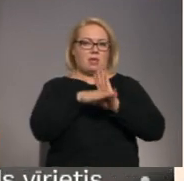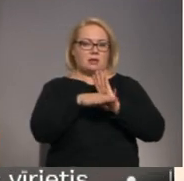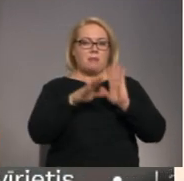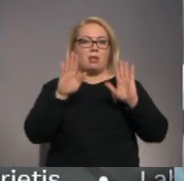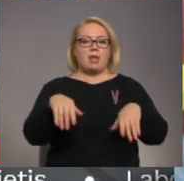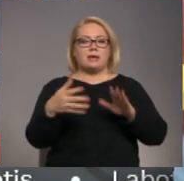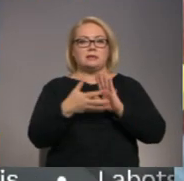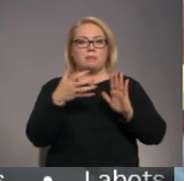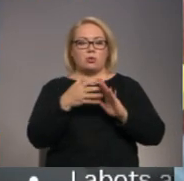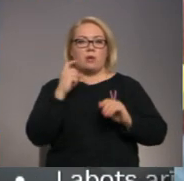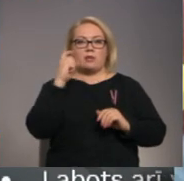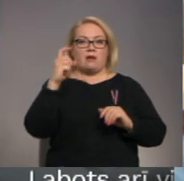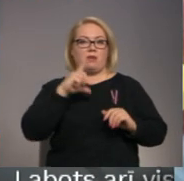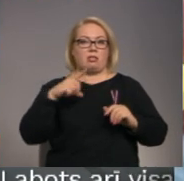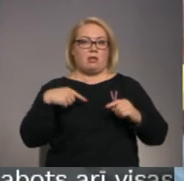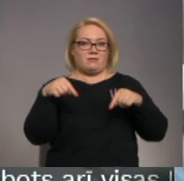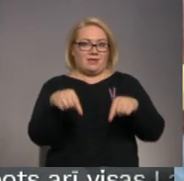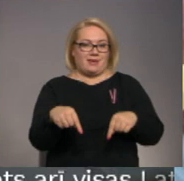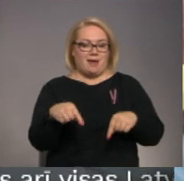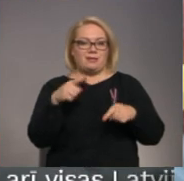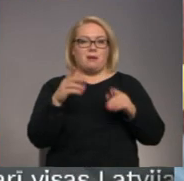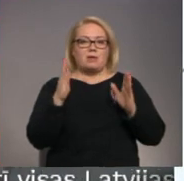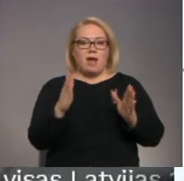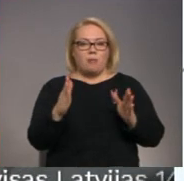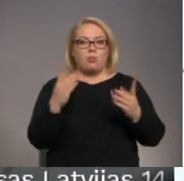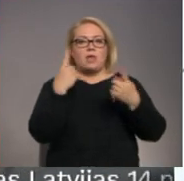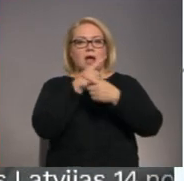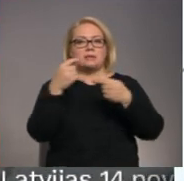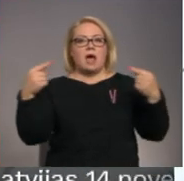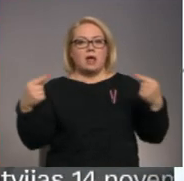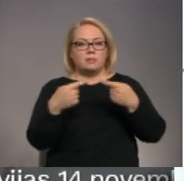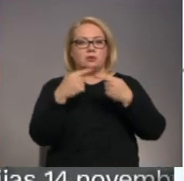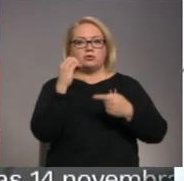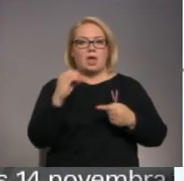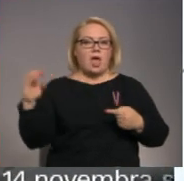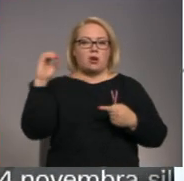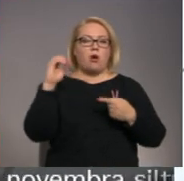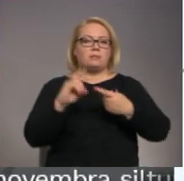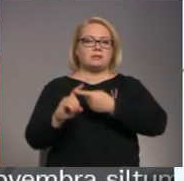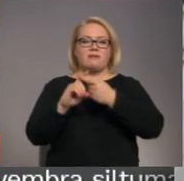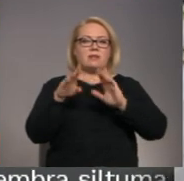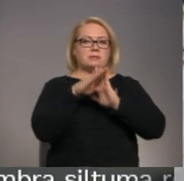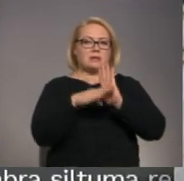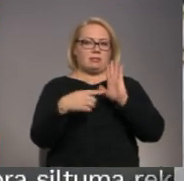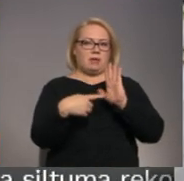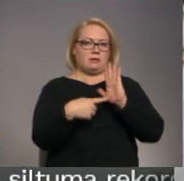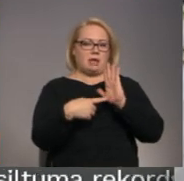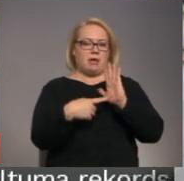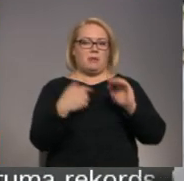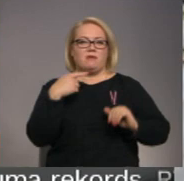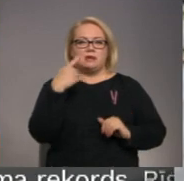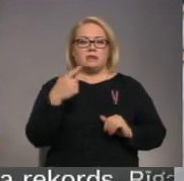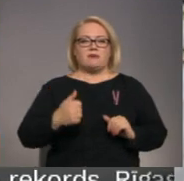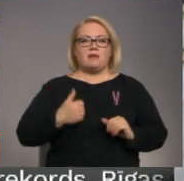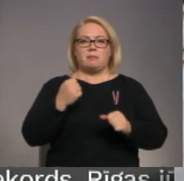Lai izmantotu tramvajus Latvijas teritorijā, tiem jābūt atzītiem par atbilstošiem Eiropas Savienības standartiem. Uzņēmumā strādā